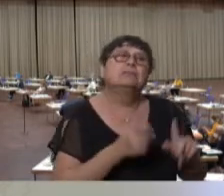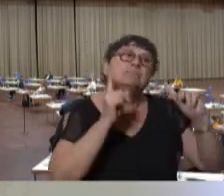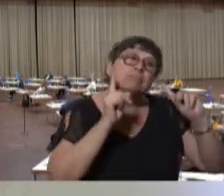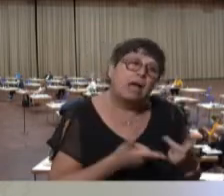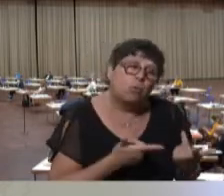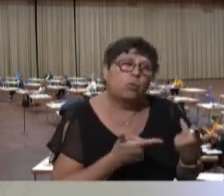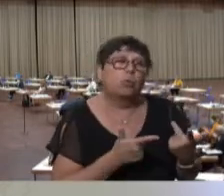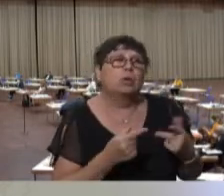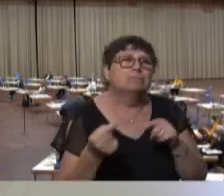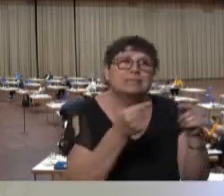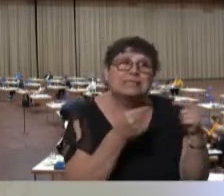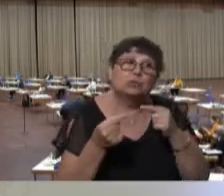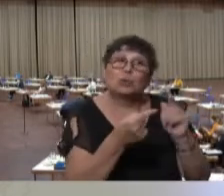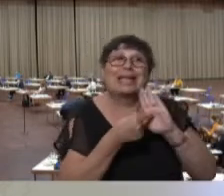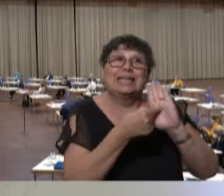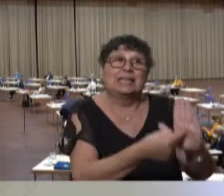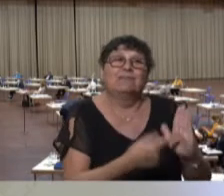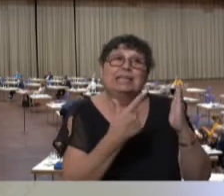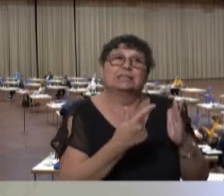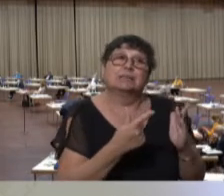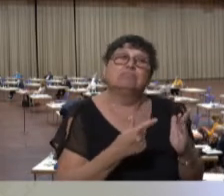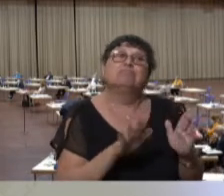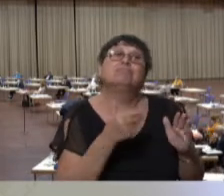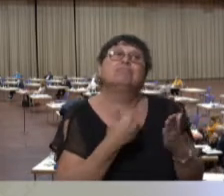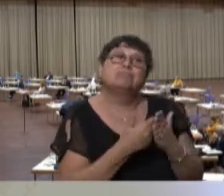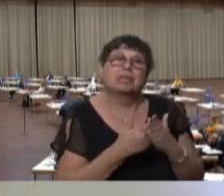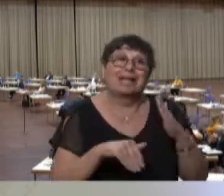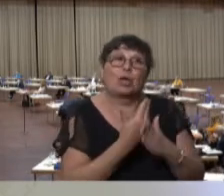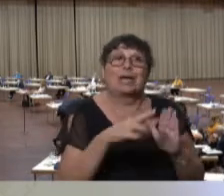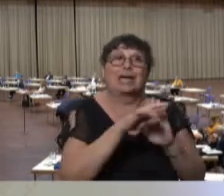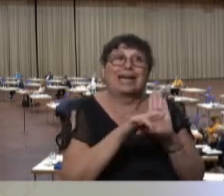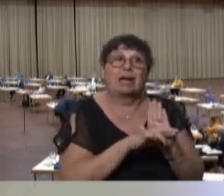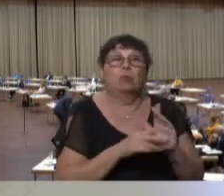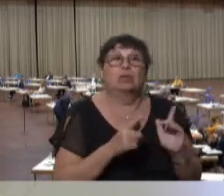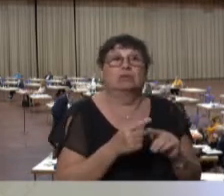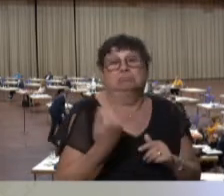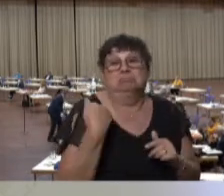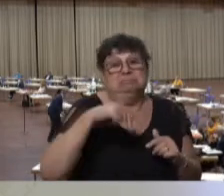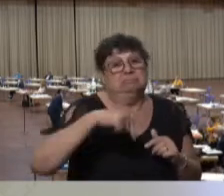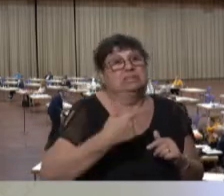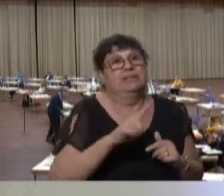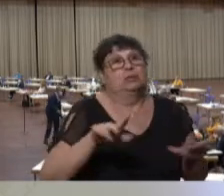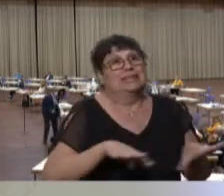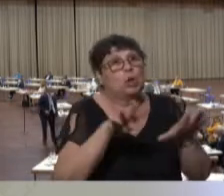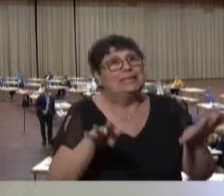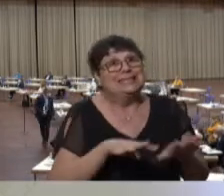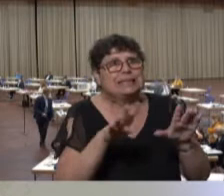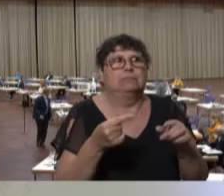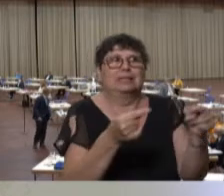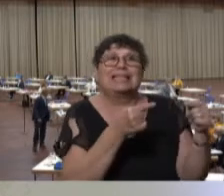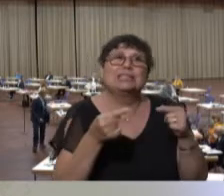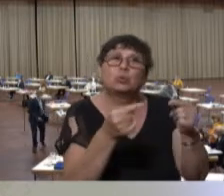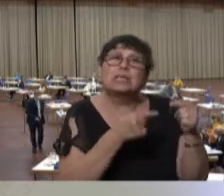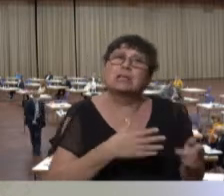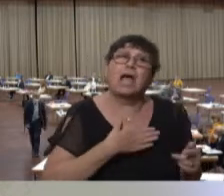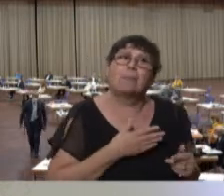die Debatte hingewiesen, im Zuge der Neuregelung, als wir hier 2019 debattiert haben.